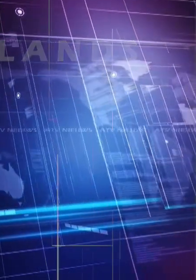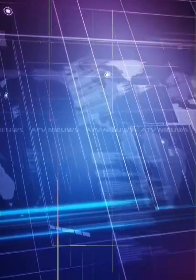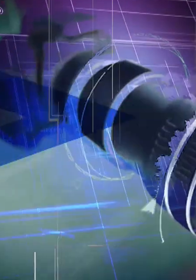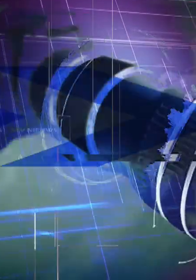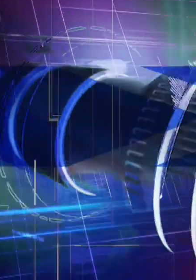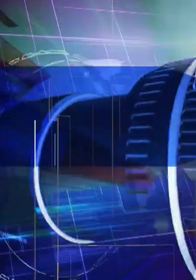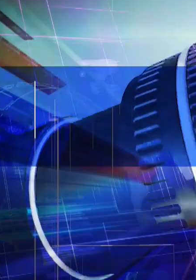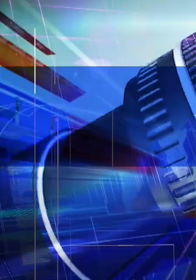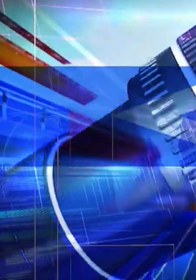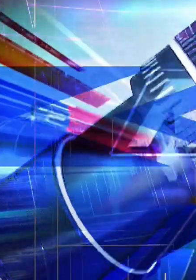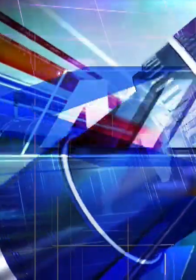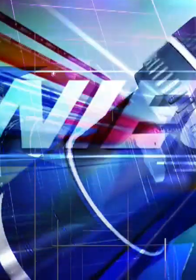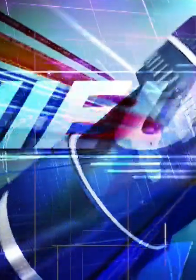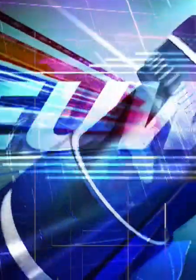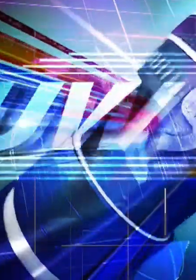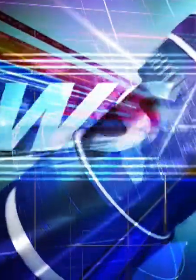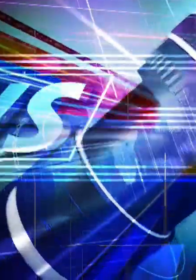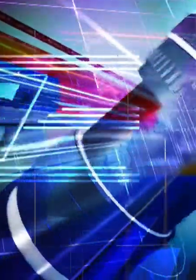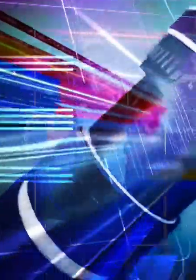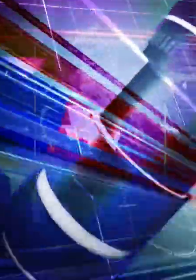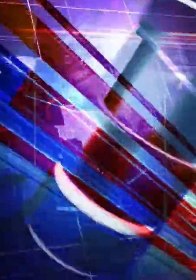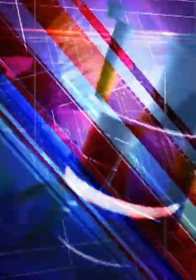TV Gelderland 2021